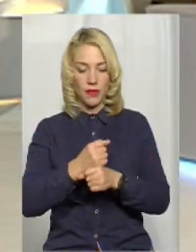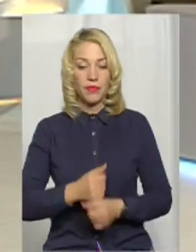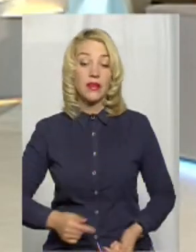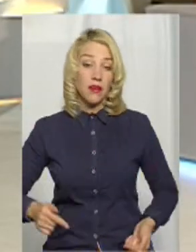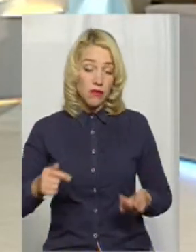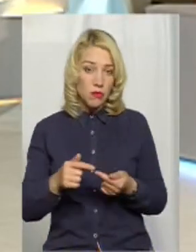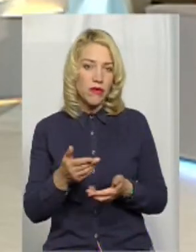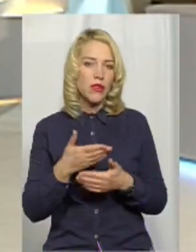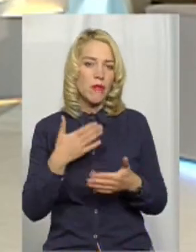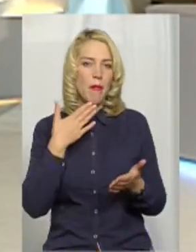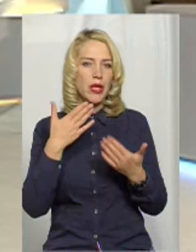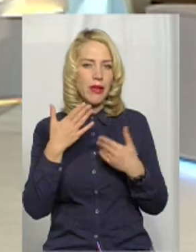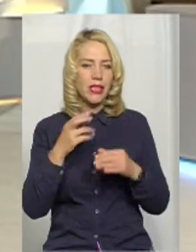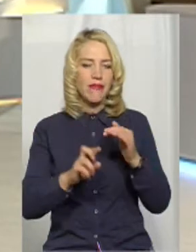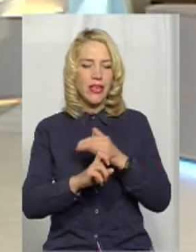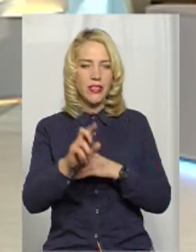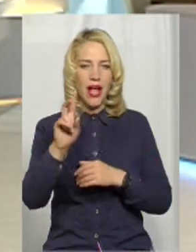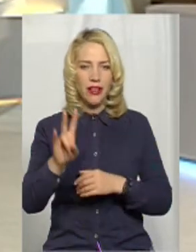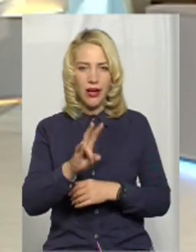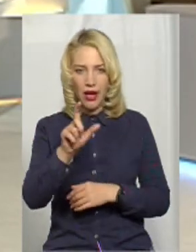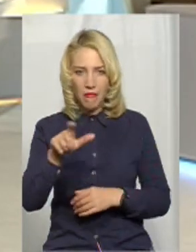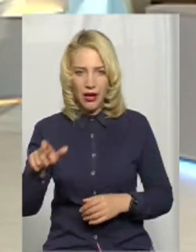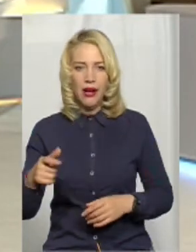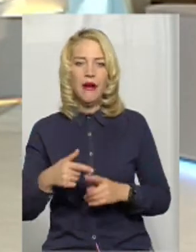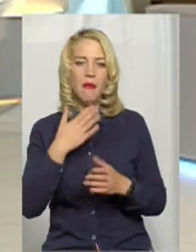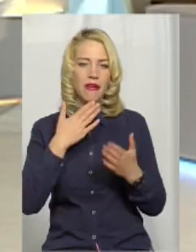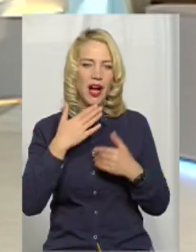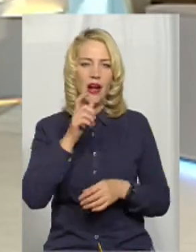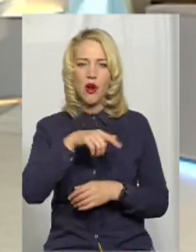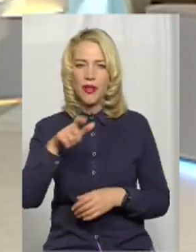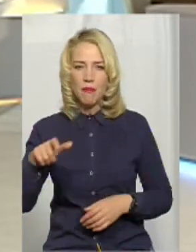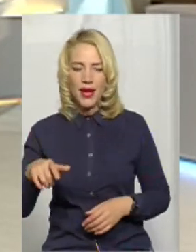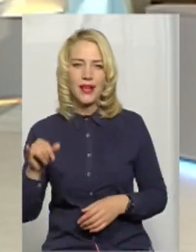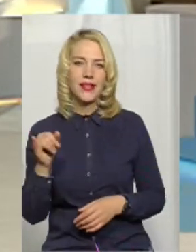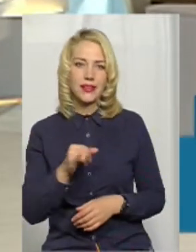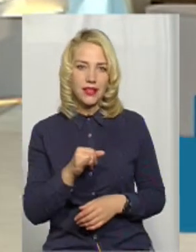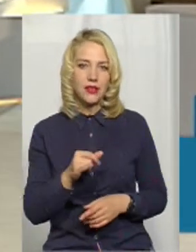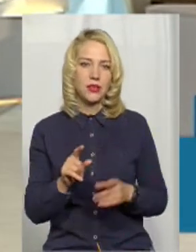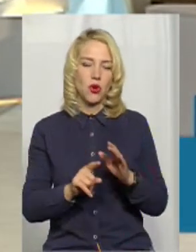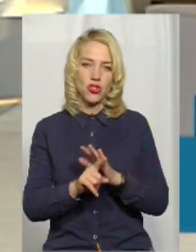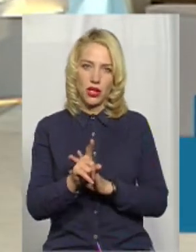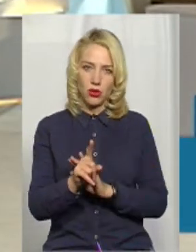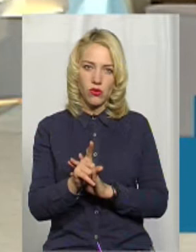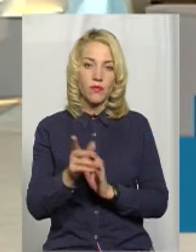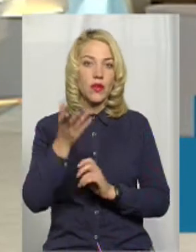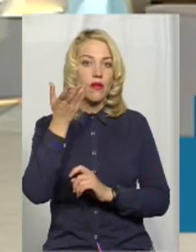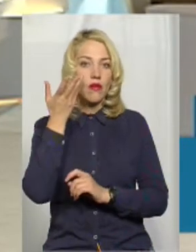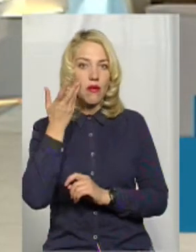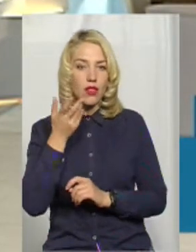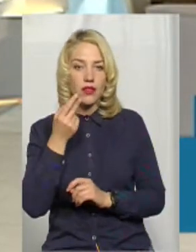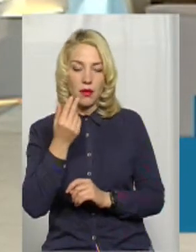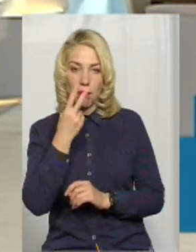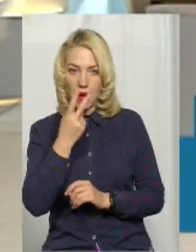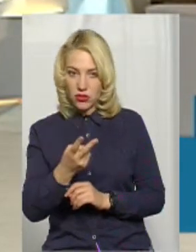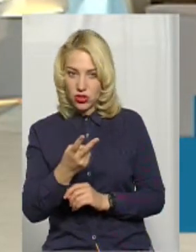поспілкувалися з священниками, поспілкувалися з людьми. Ну, спочатку, коли ти